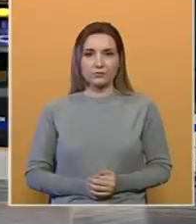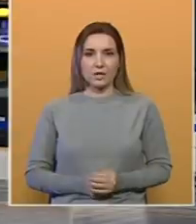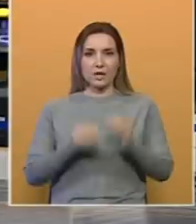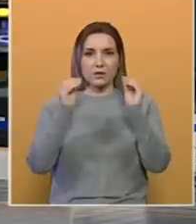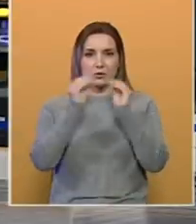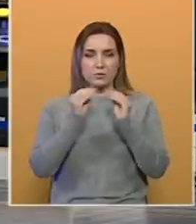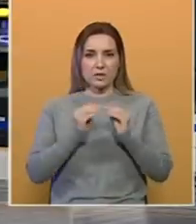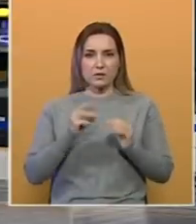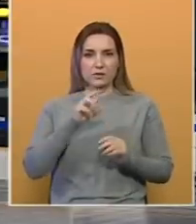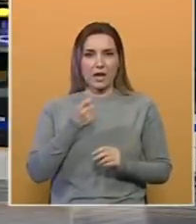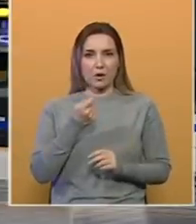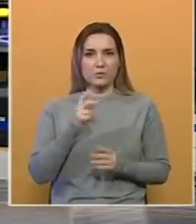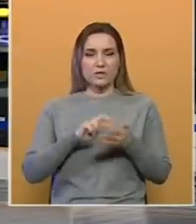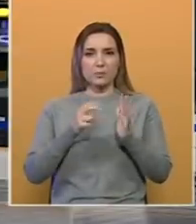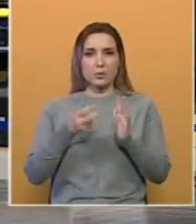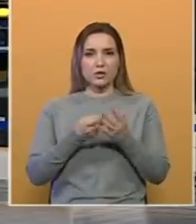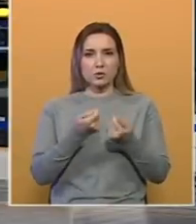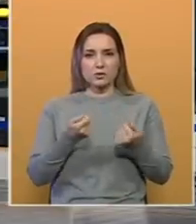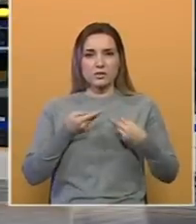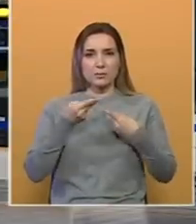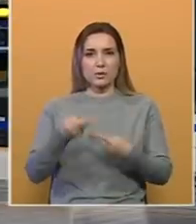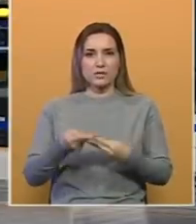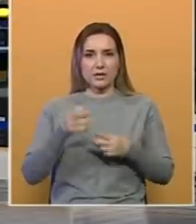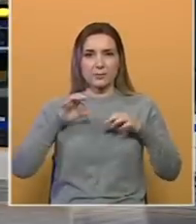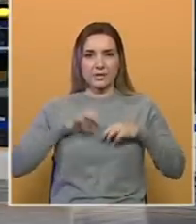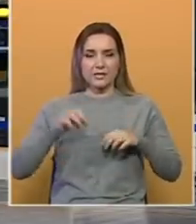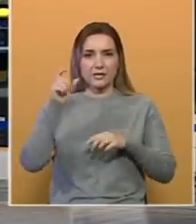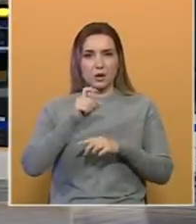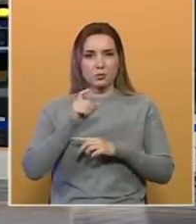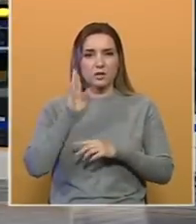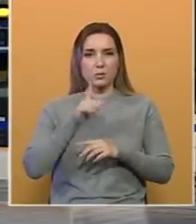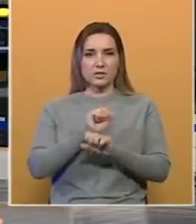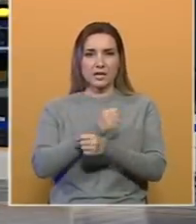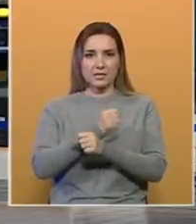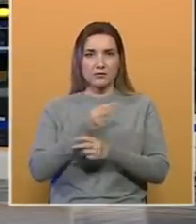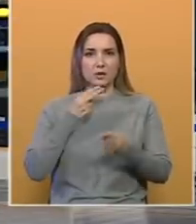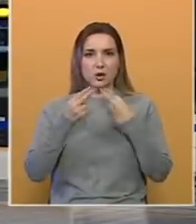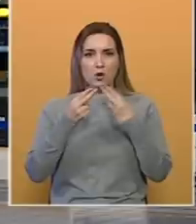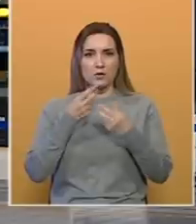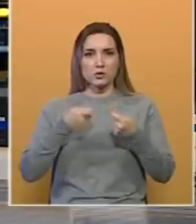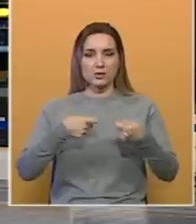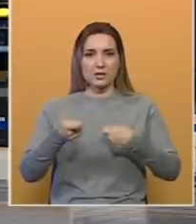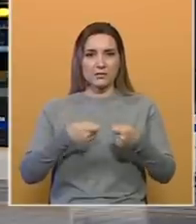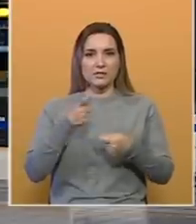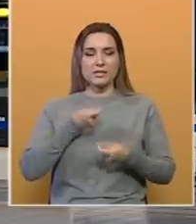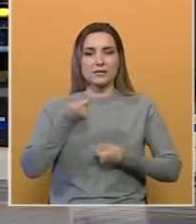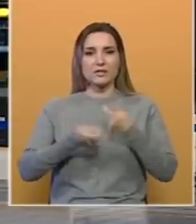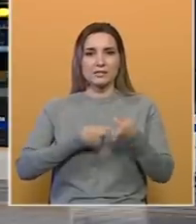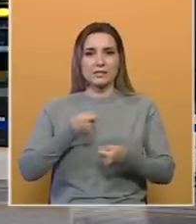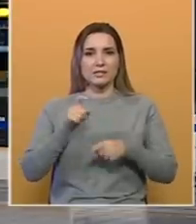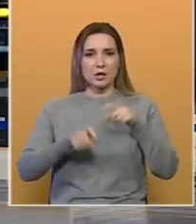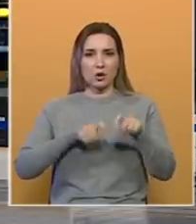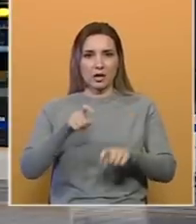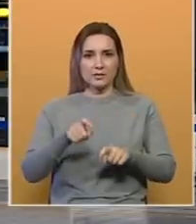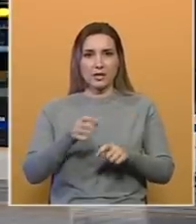Sumiraju se ekonomski i politički učinci posjeta predsjednika Turske Bosne i Hercegovini. Dogovoreni su trgovinski i investicijski